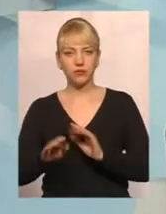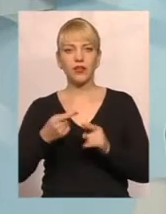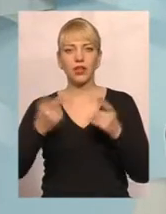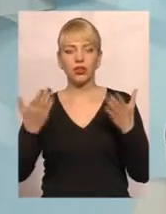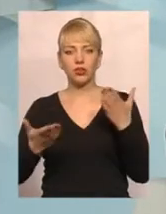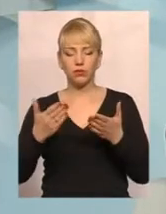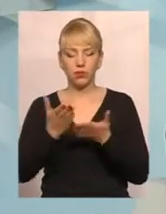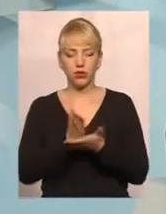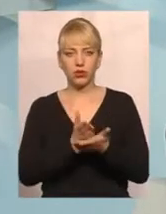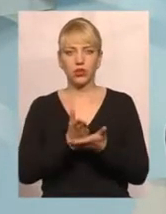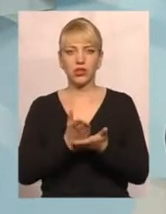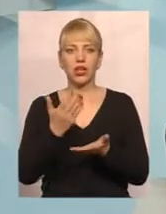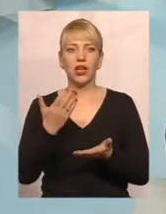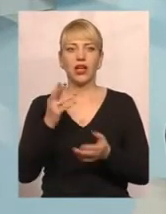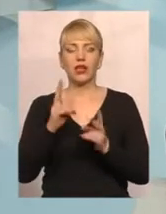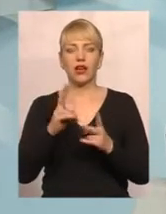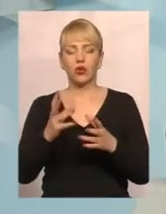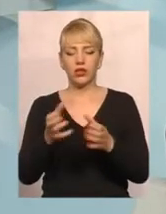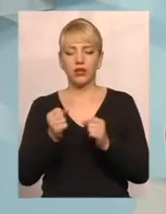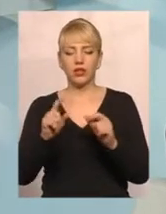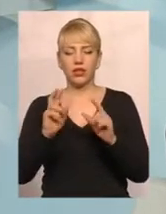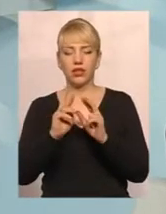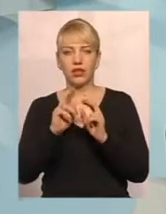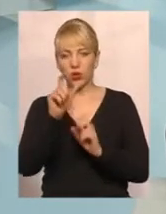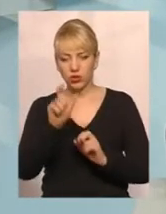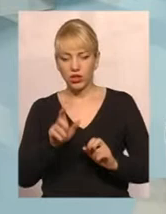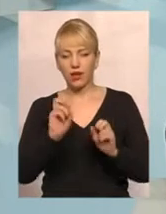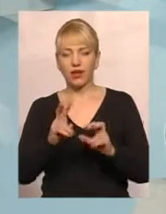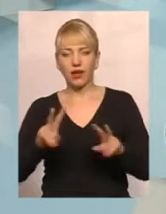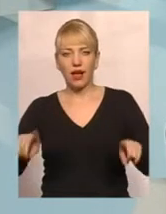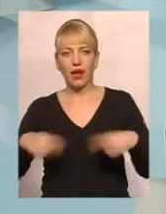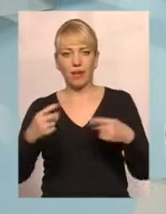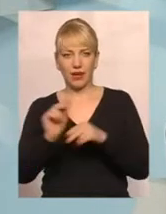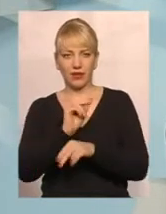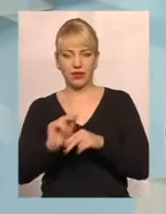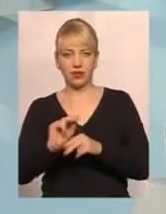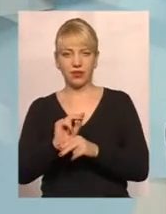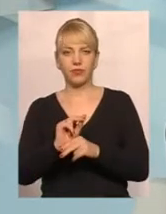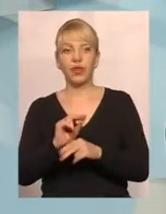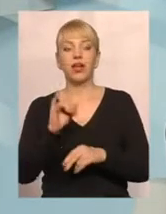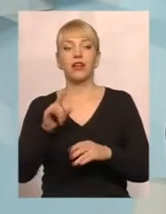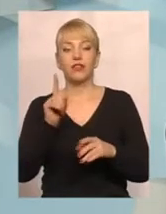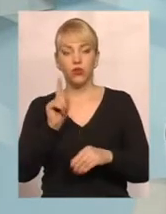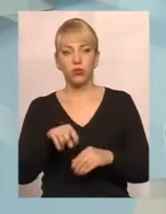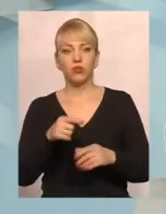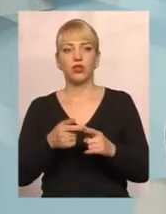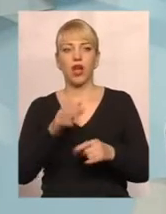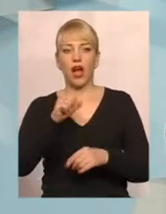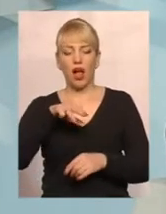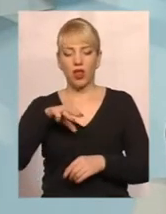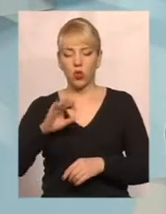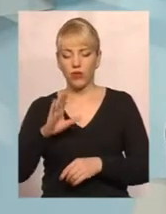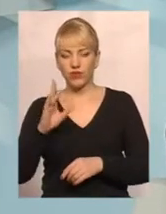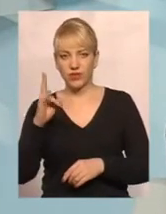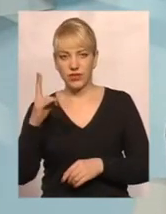отримані особою, як реабілітація, в тому числі і АТОвцям,